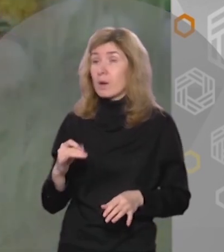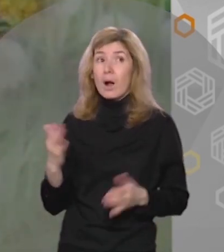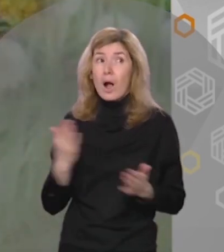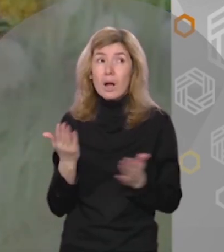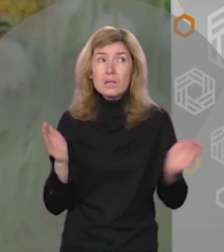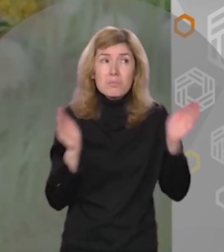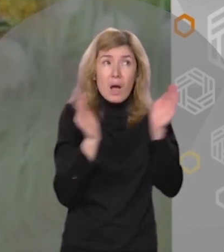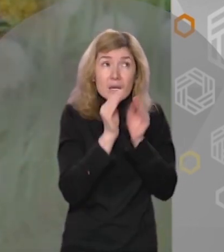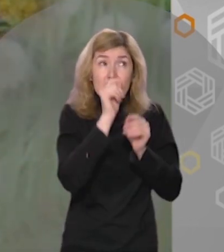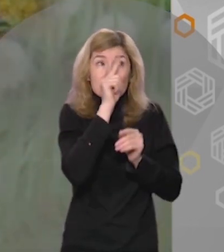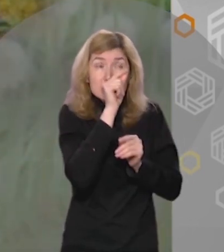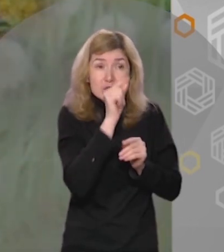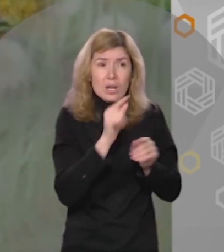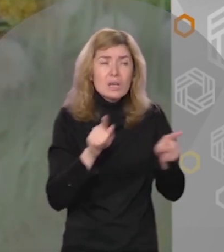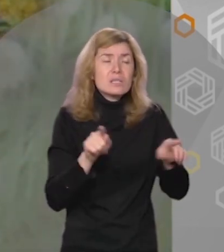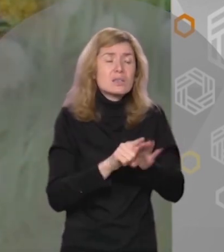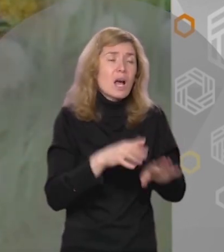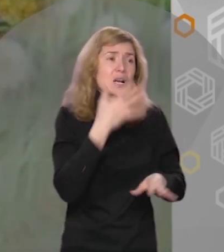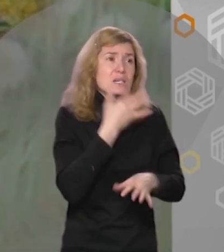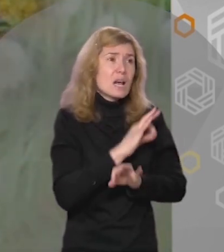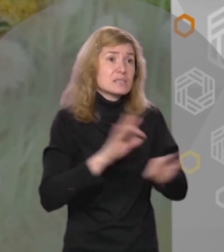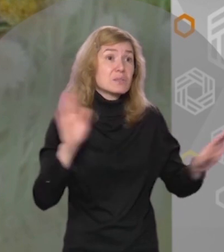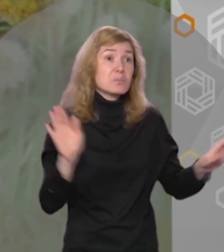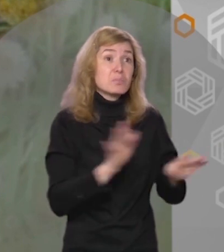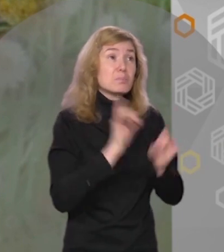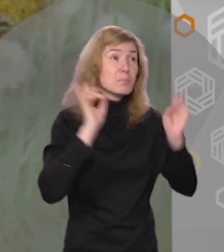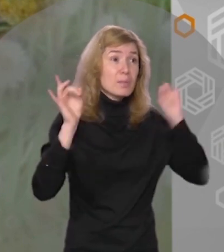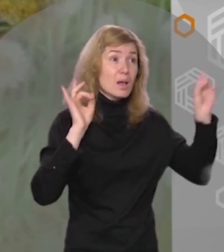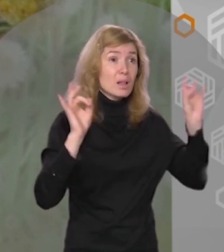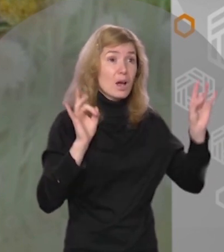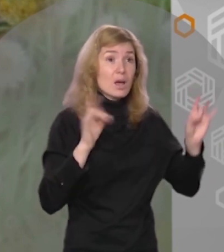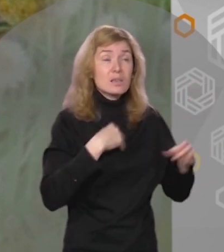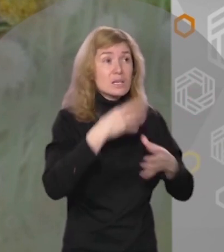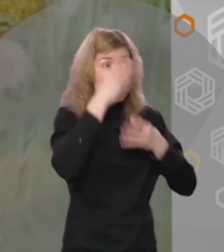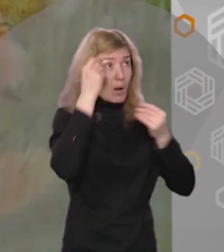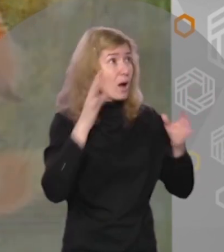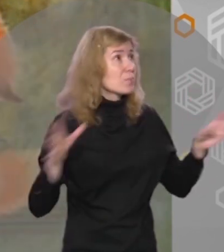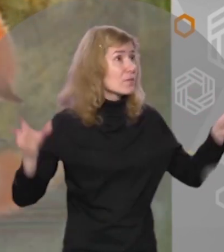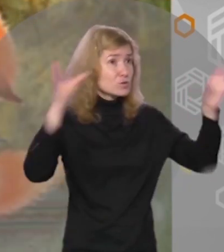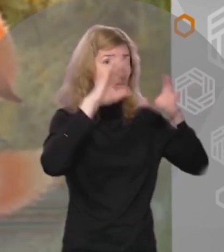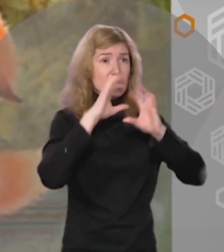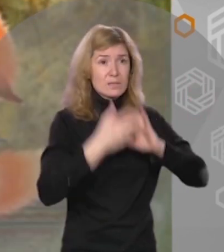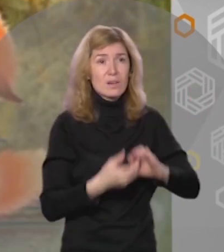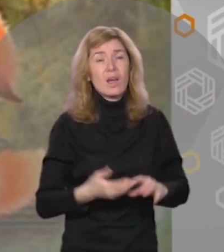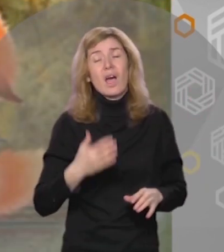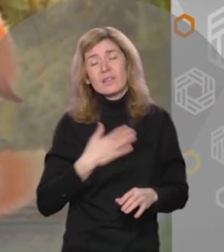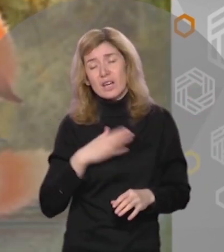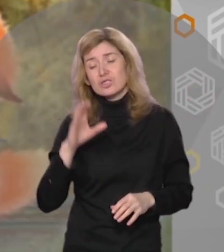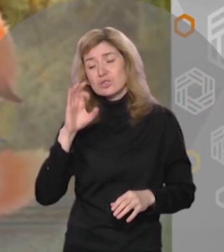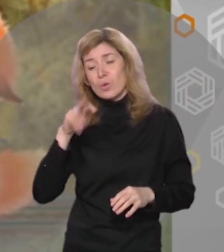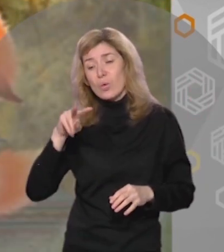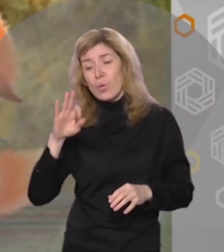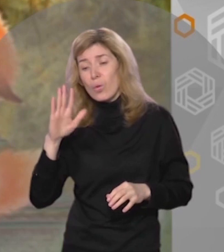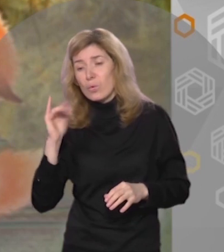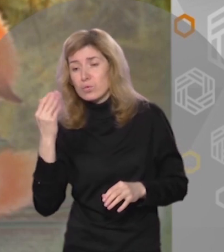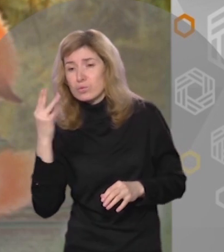Какая-то маленькая птичка так красиво пела, что я забыл обо всем на свете Это наш соловушка,